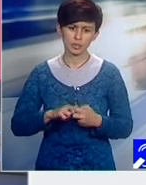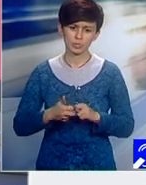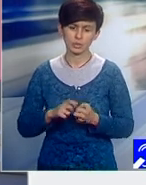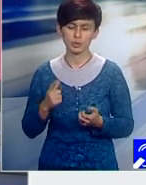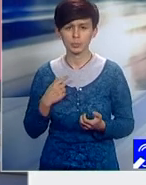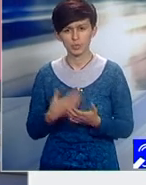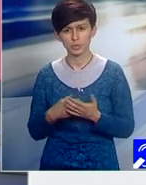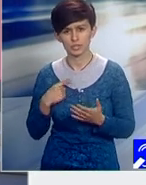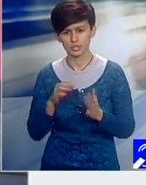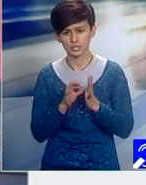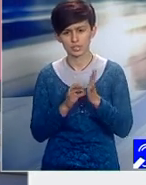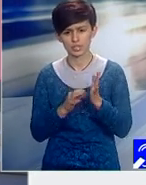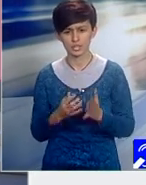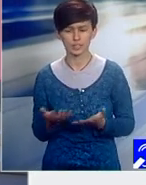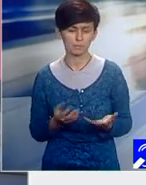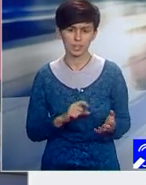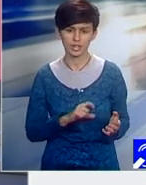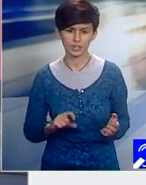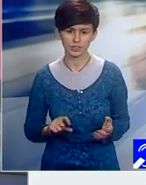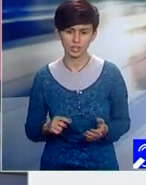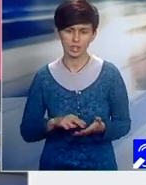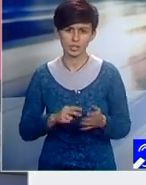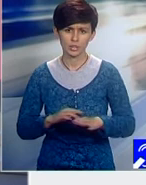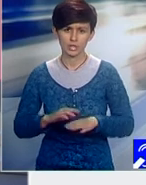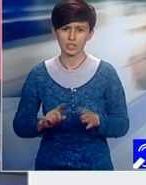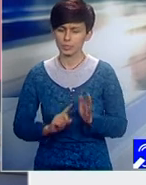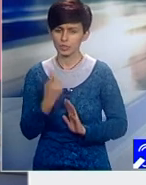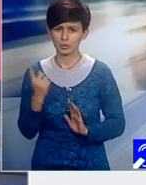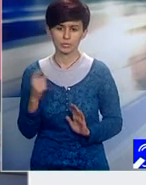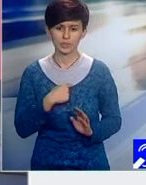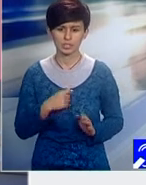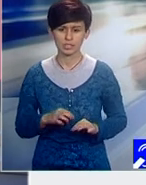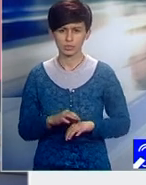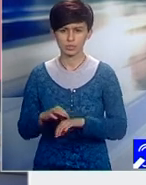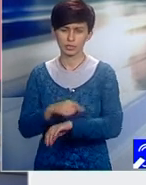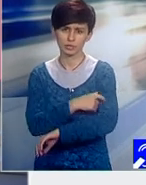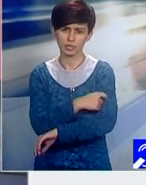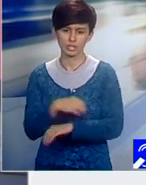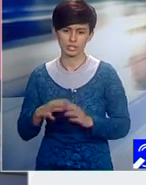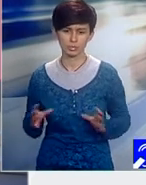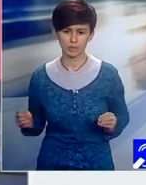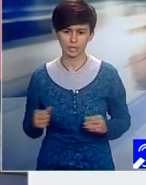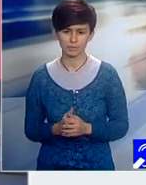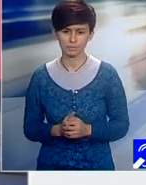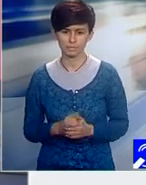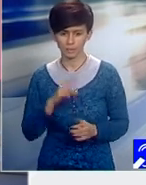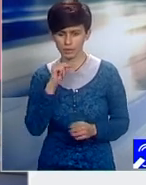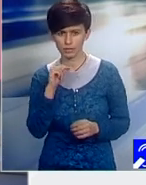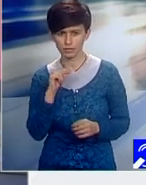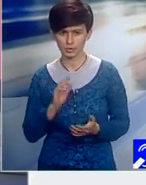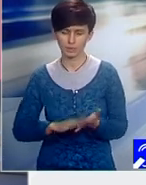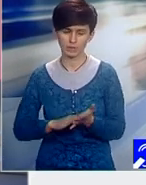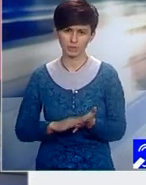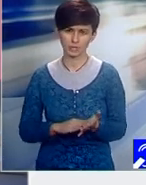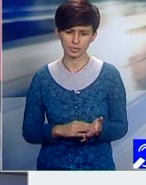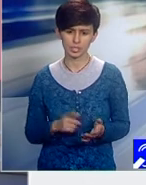din cauza cără un manager performant nu poate ajunge să conducă un spital din România. Se referă în special la faptul